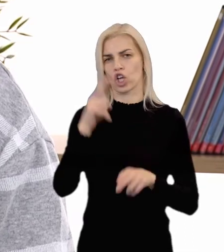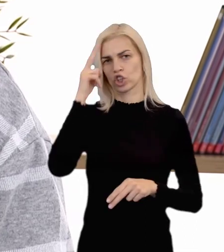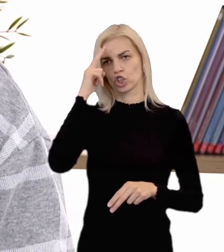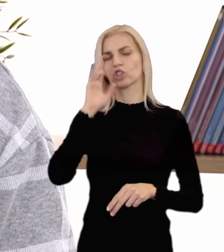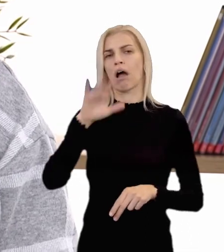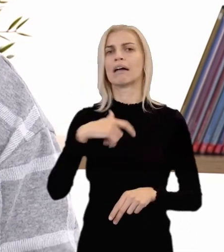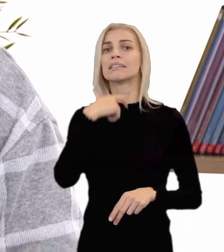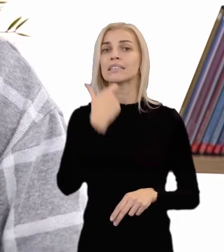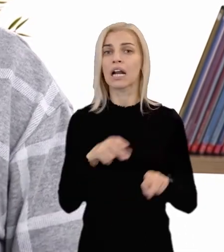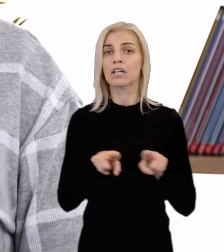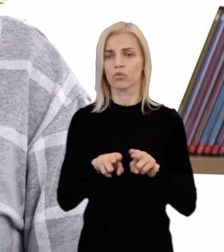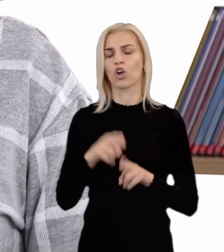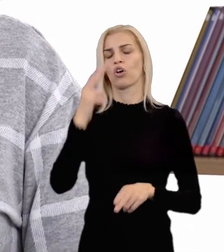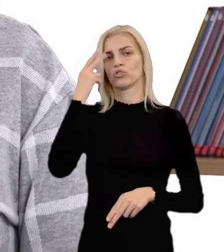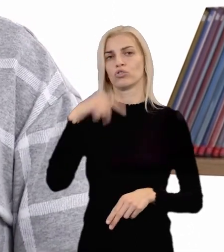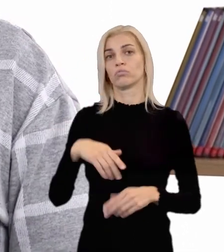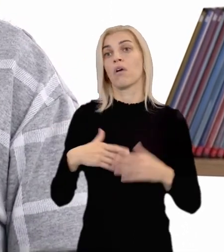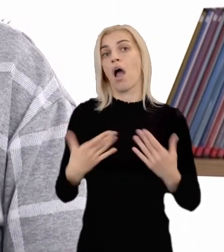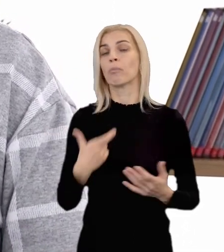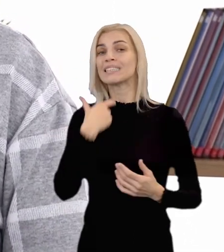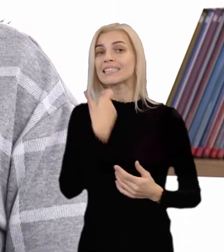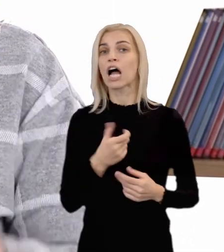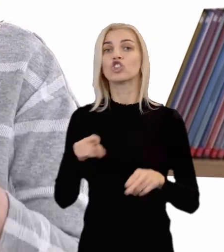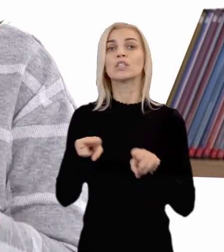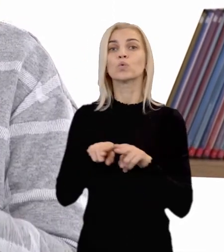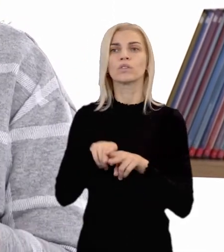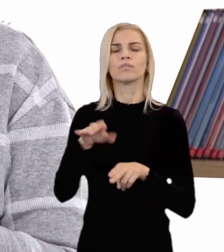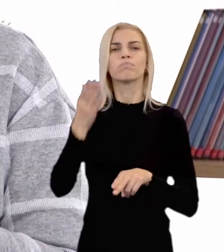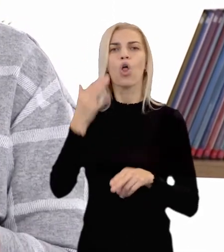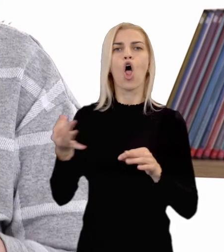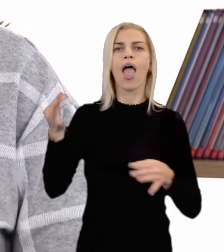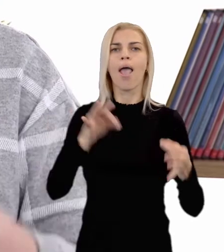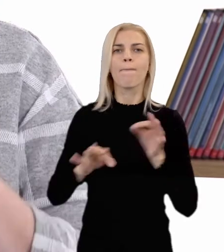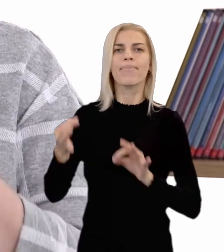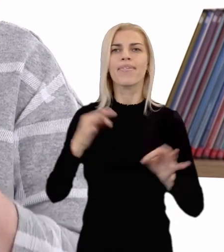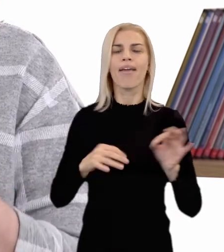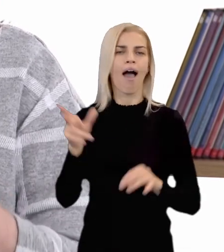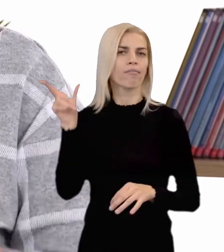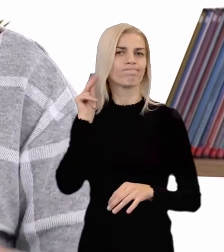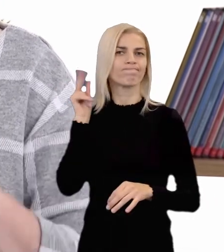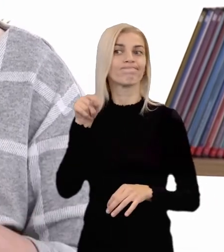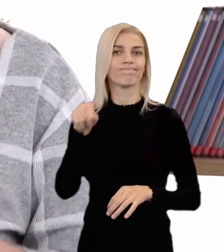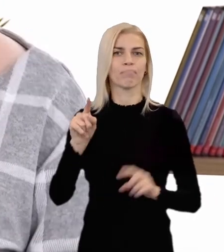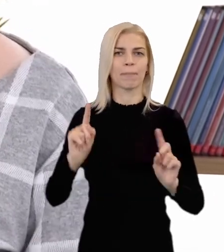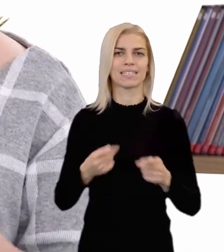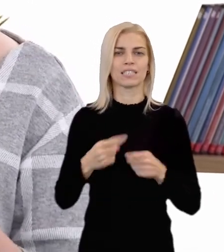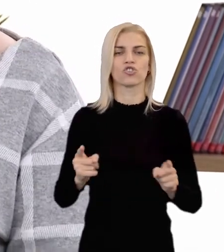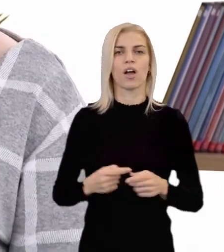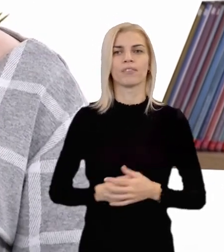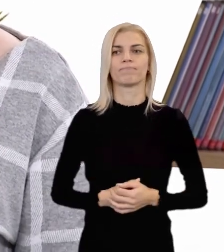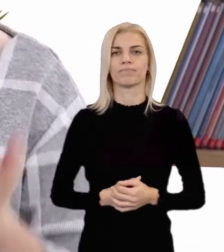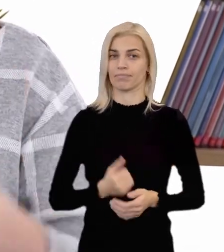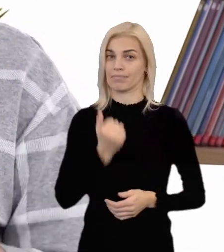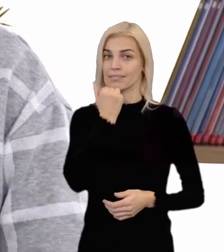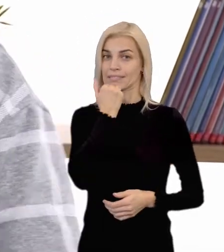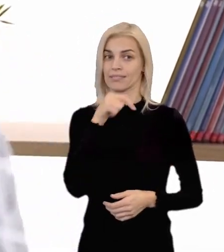rodičia a možno sa starší súrodenci s tým stretli na chemii. Pozorne počúvajte a ja sa vás potom spýtam, či viete, či to išlo o